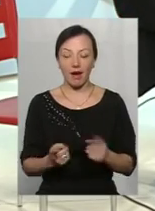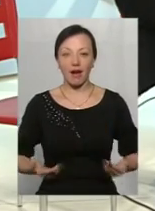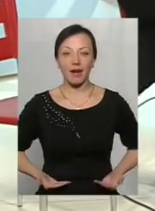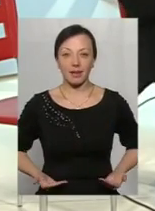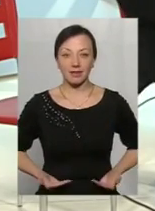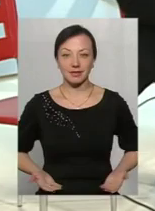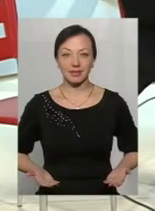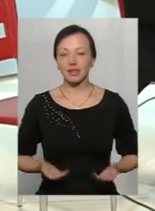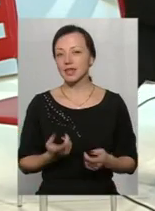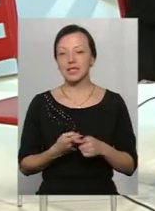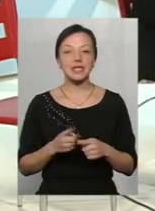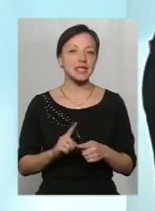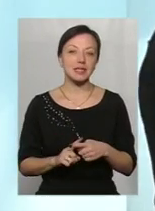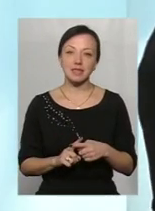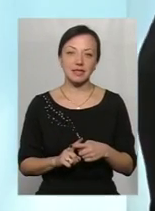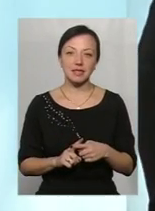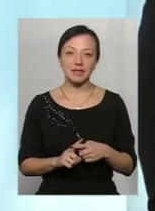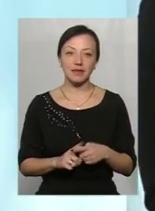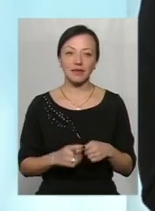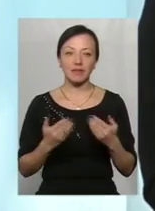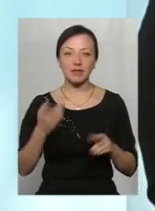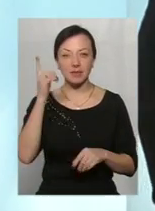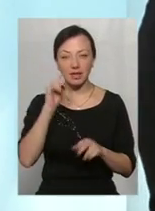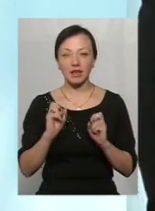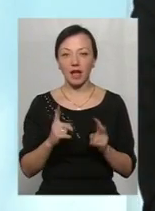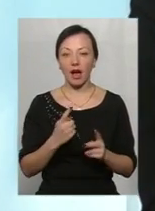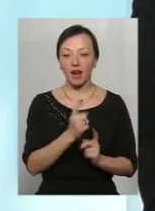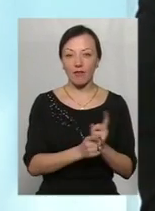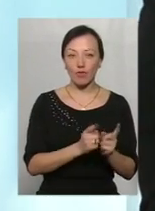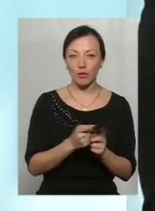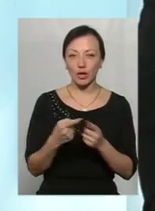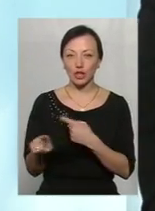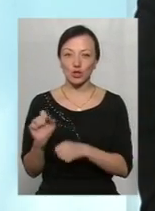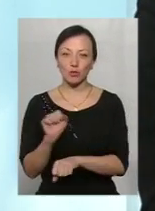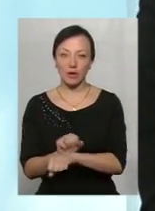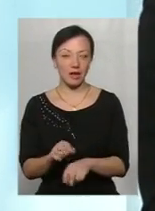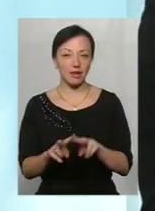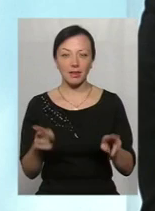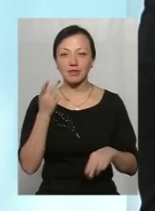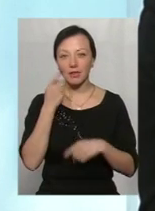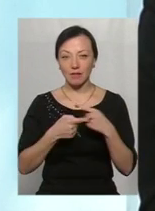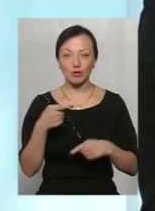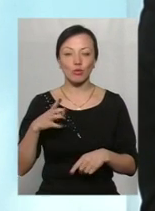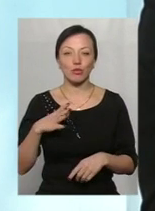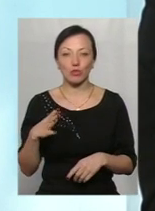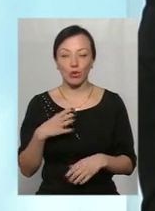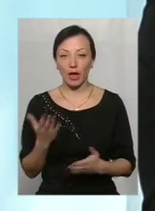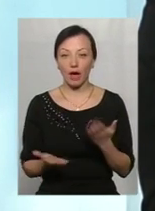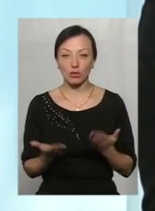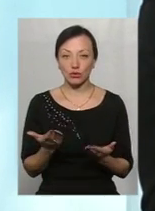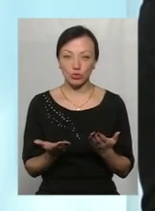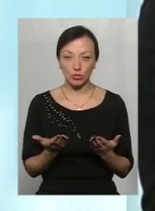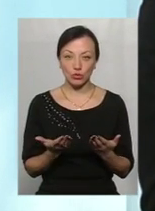звичайний процес? Ну, ви знаєте як, одні реформують, інші зупиняють. Так завжди було. Тому що, якщо,